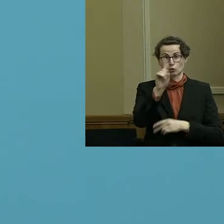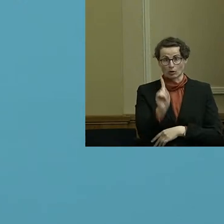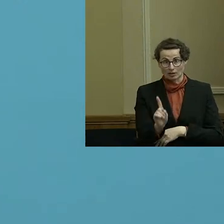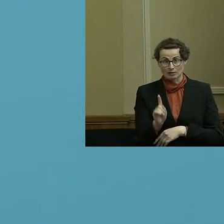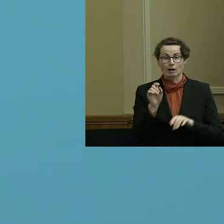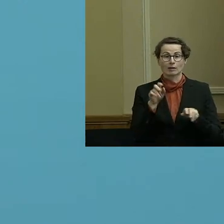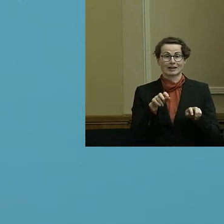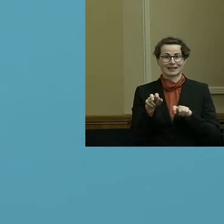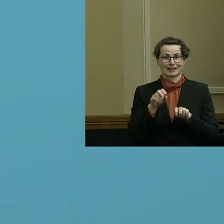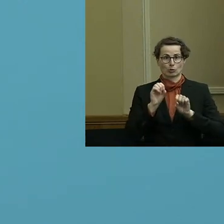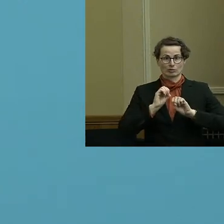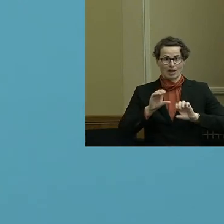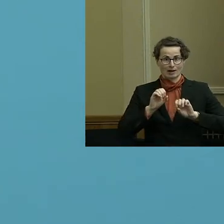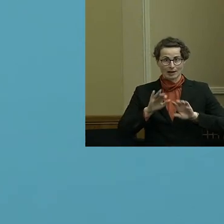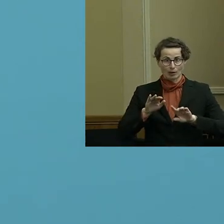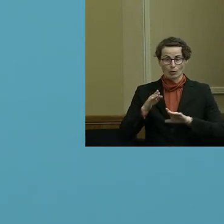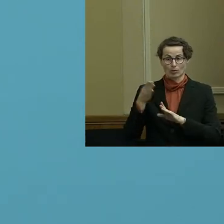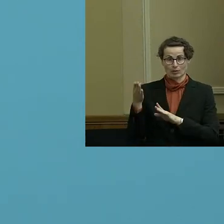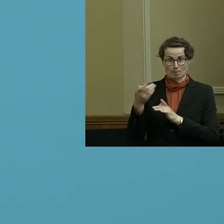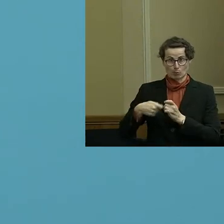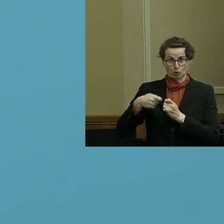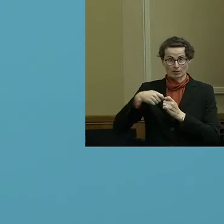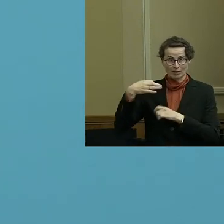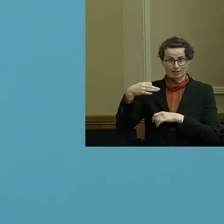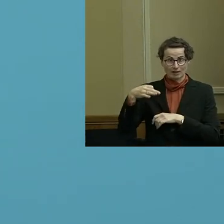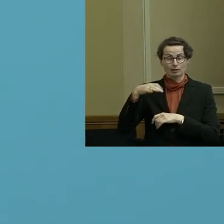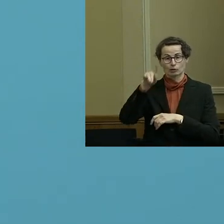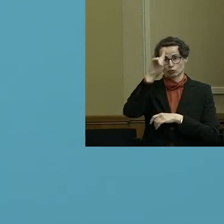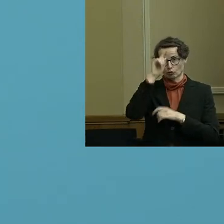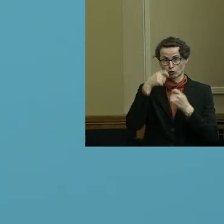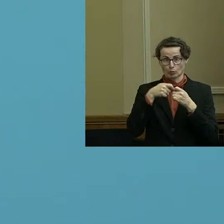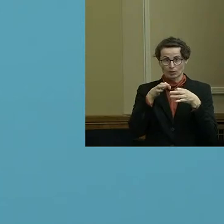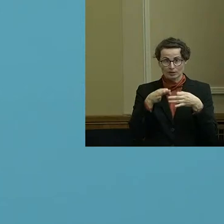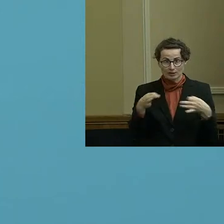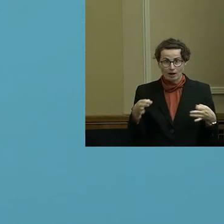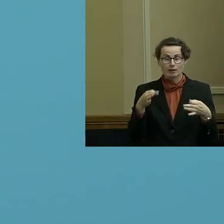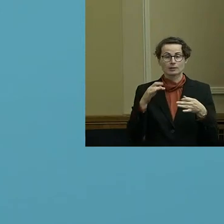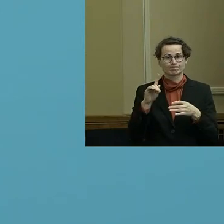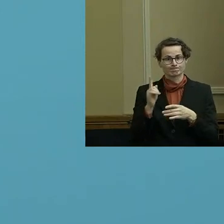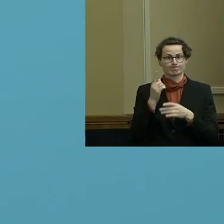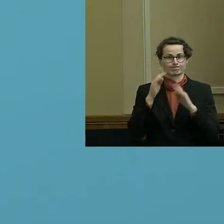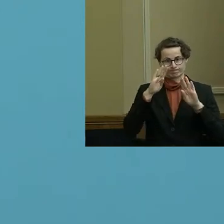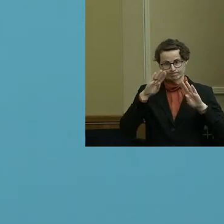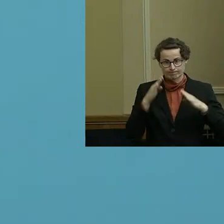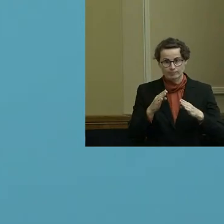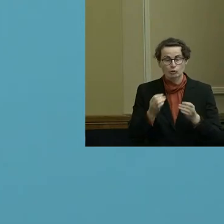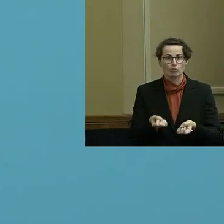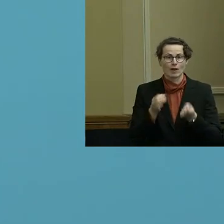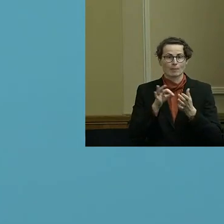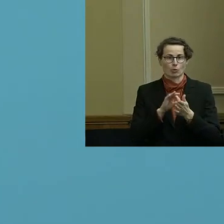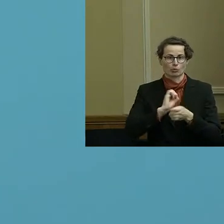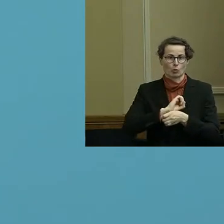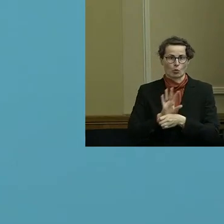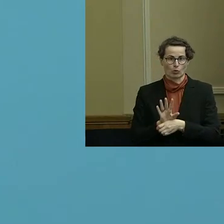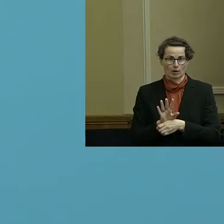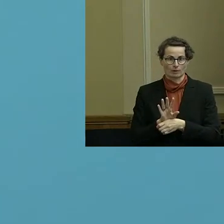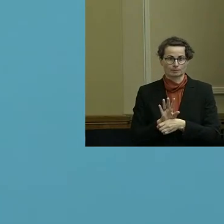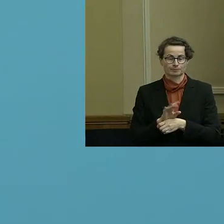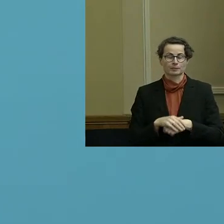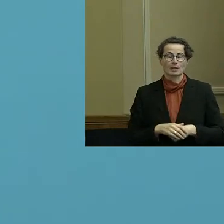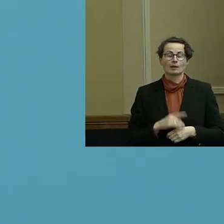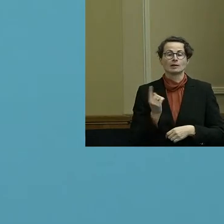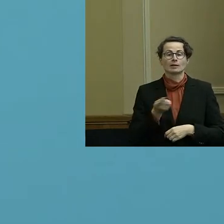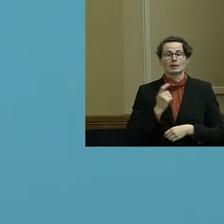Bundeskanzlerin im Deutschen Bundestag mit dem Schwerpunkt Corona geben und es ist davon auszugehen, dass